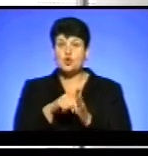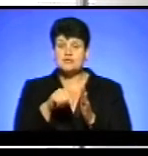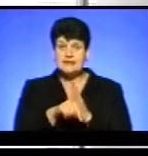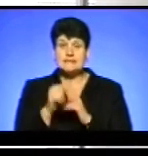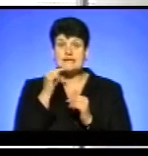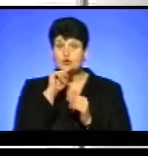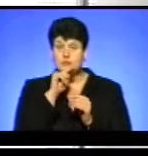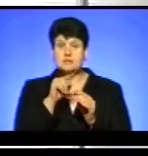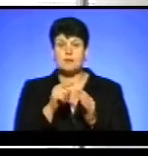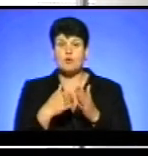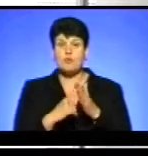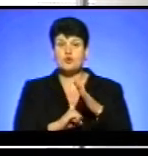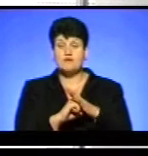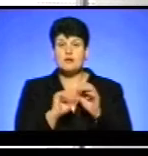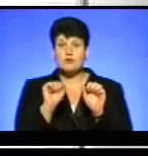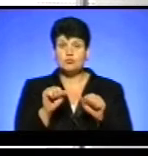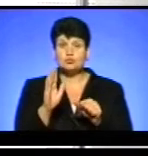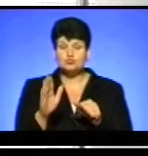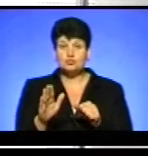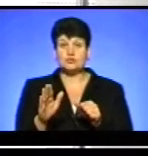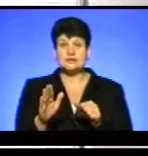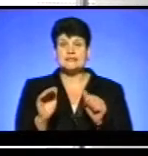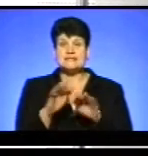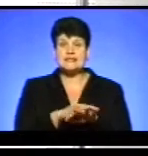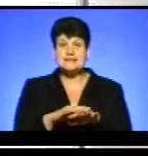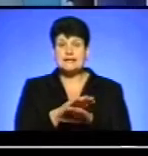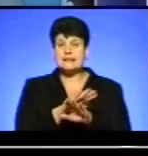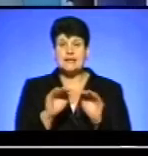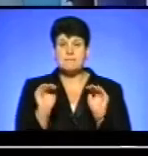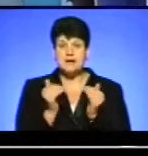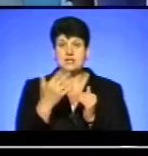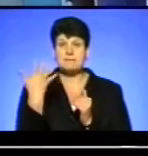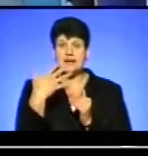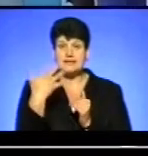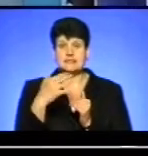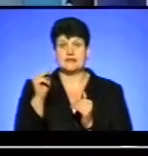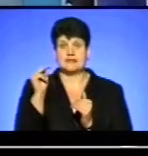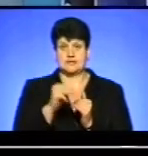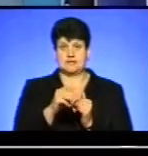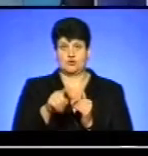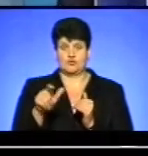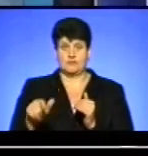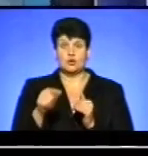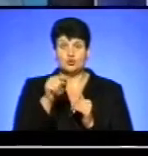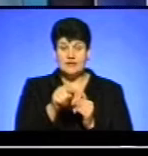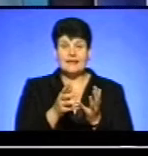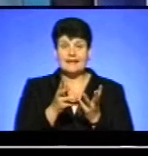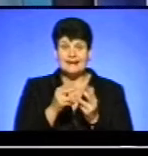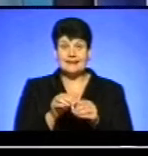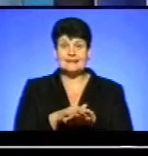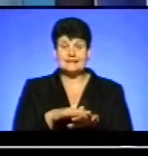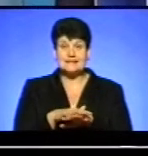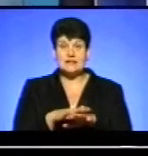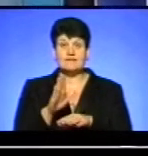економічним обґрунтуванням можуть бути міста з населення не менше 50 тисяч чоловік. Тоді саме така кількість населення,